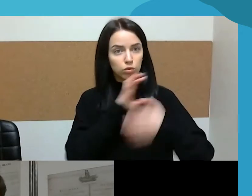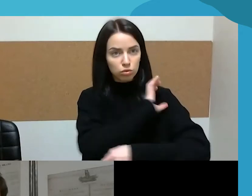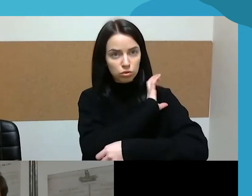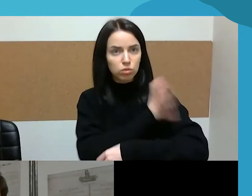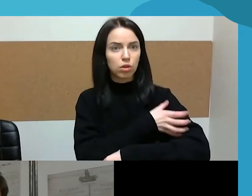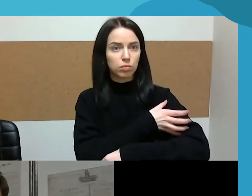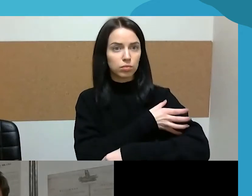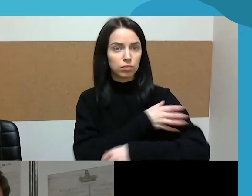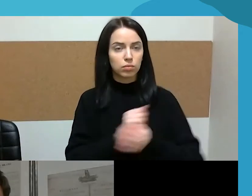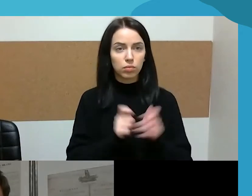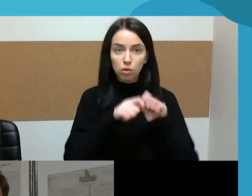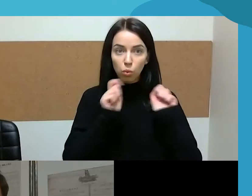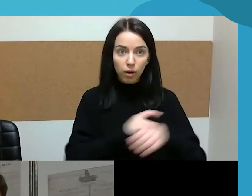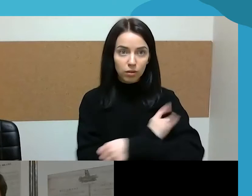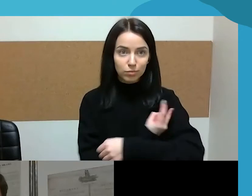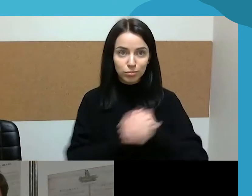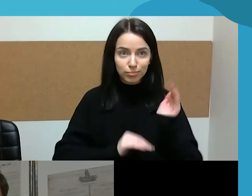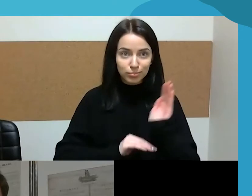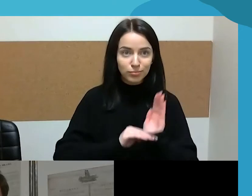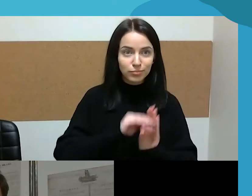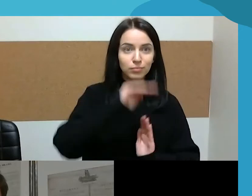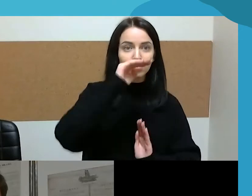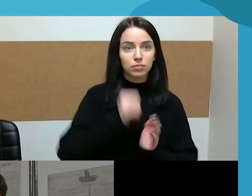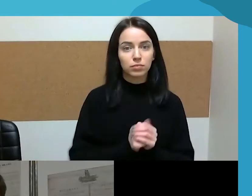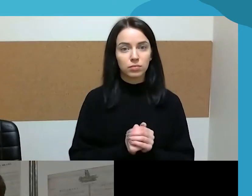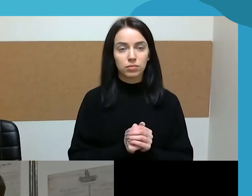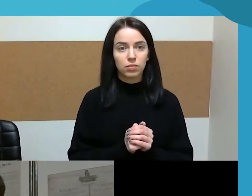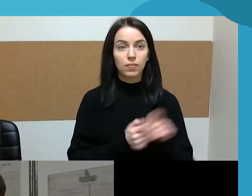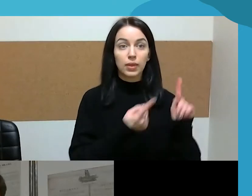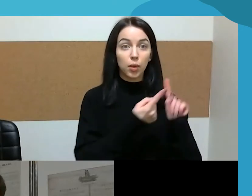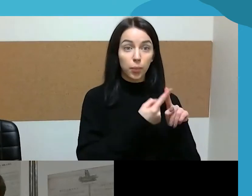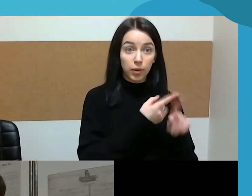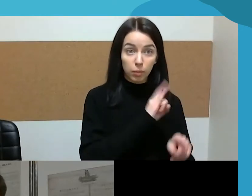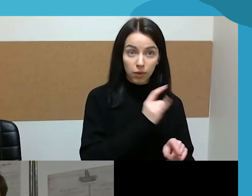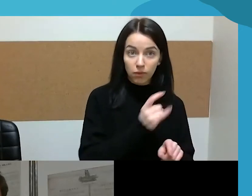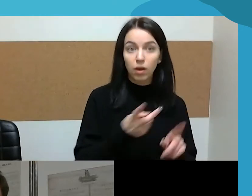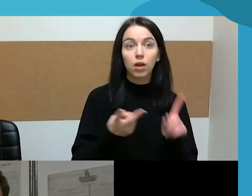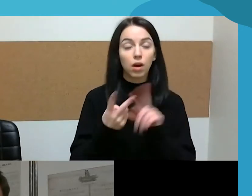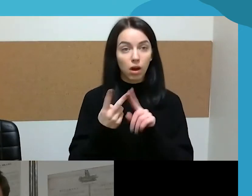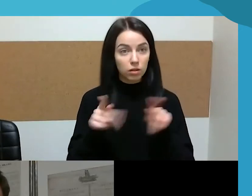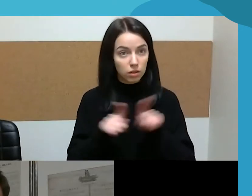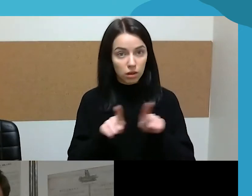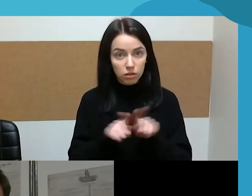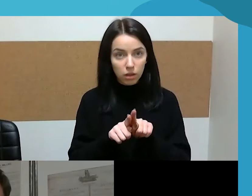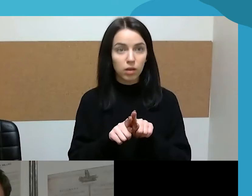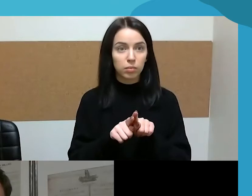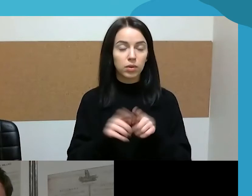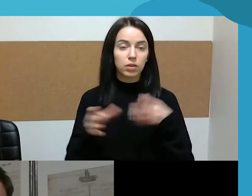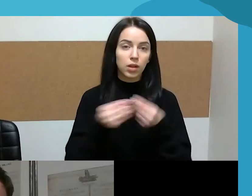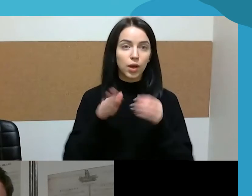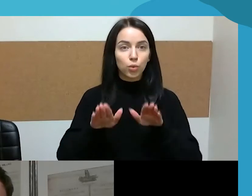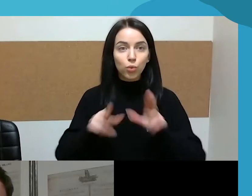nuo pat pirmų dienų, tiek su pirmaginiu, tiek su antraja, aš leidžiu labai daug laiko ir keičiu tą